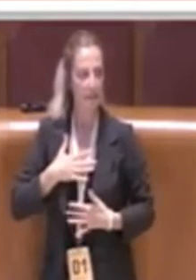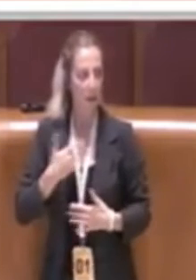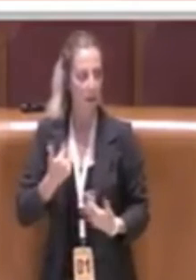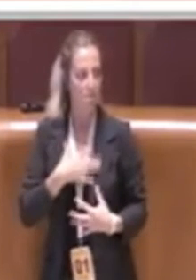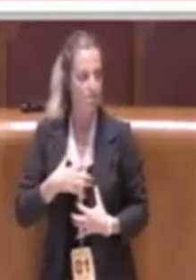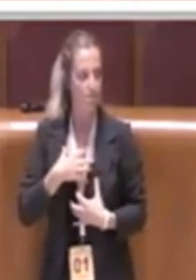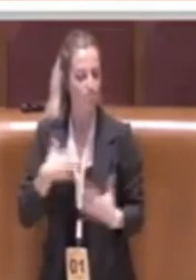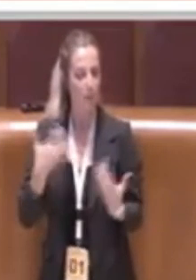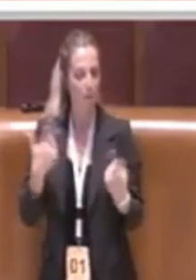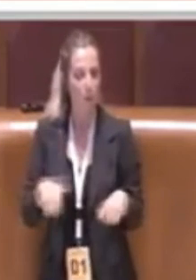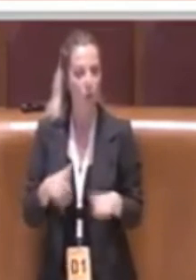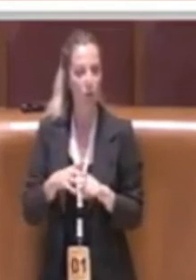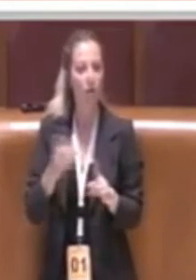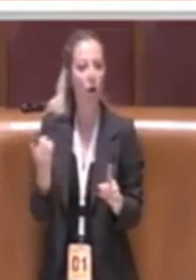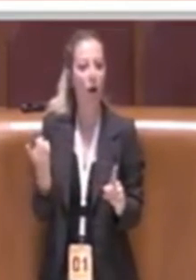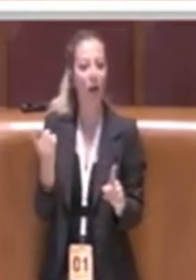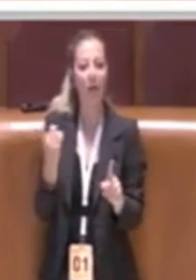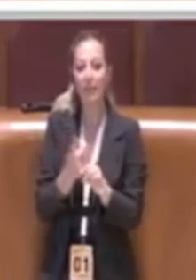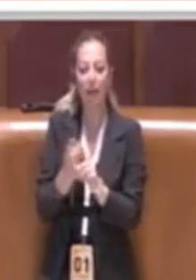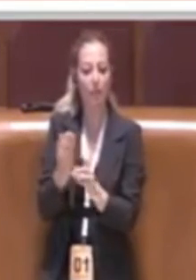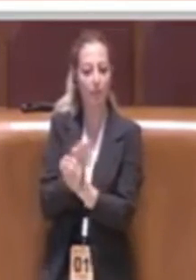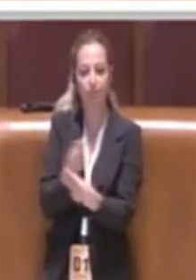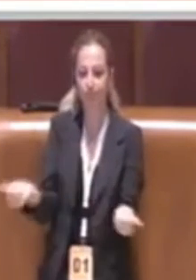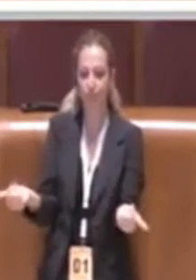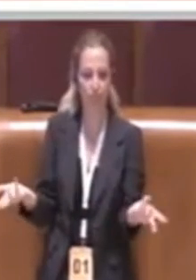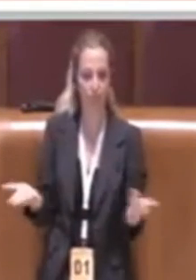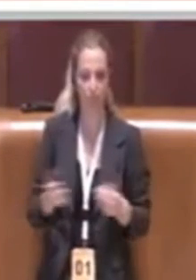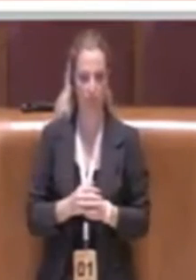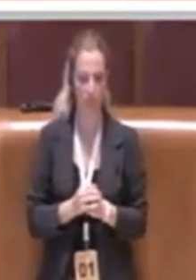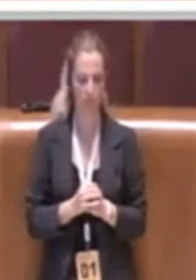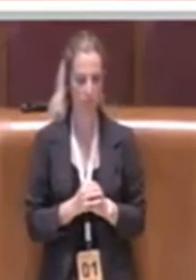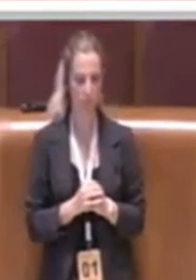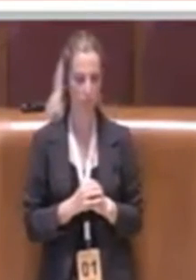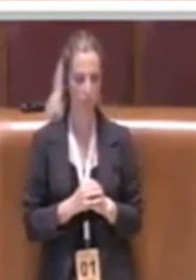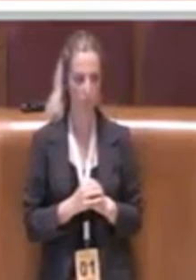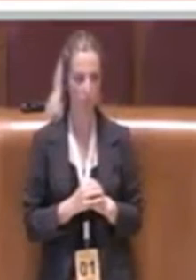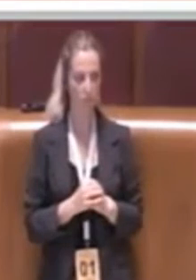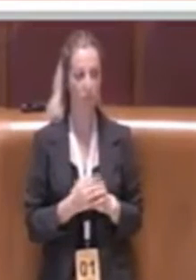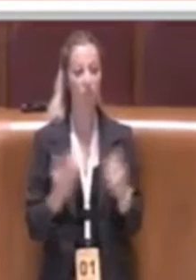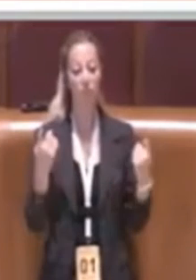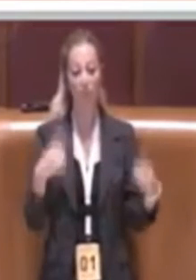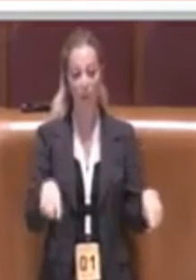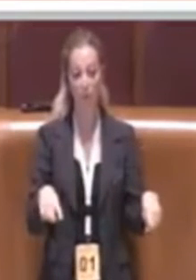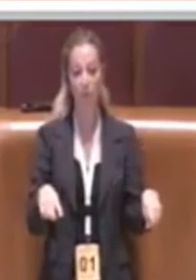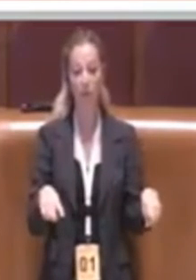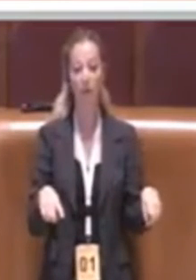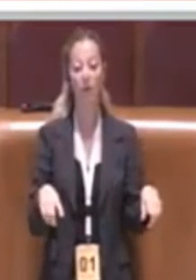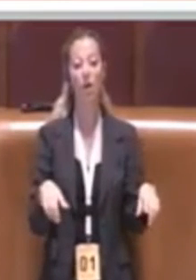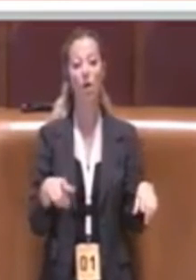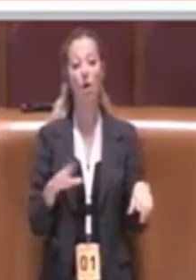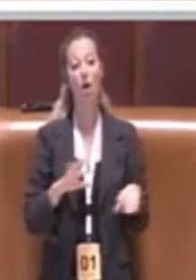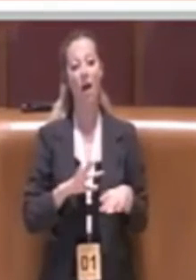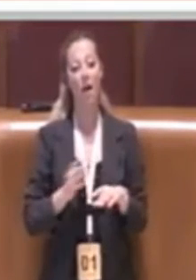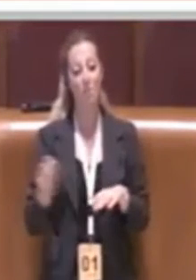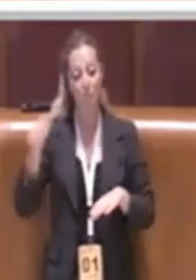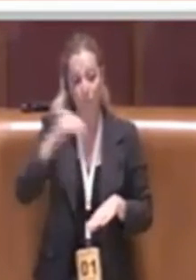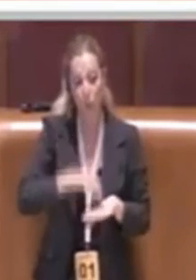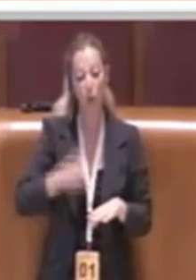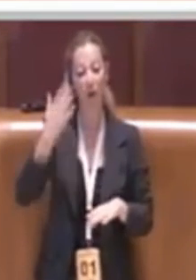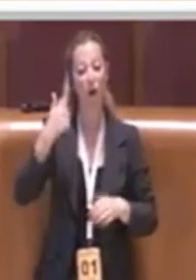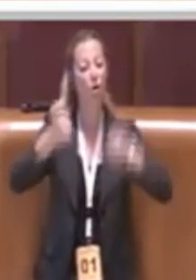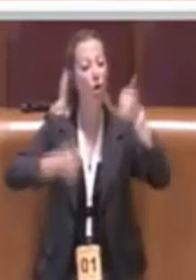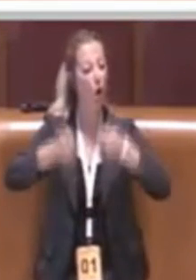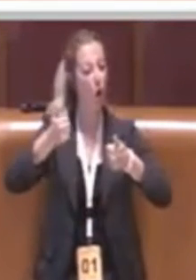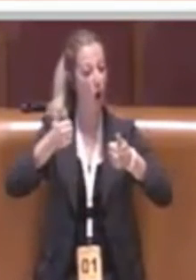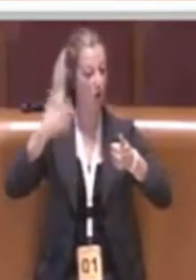diventato dirimente. A questo si è aggiunto che, visto che i concorsi allora furono sostanzialmente due,